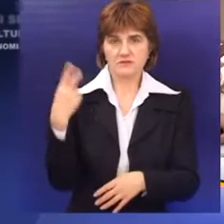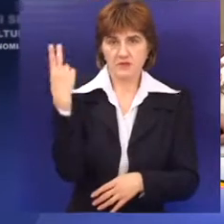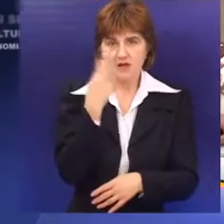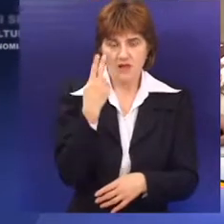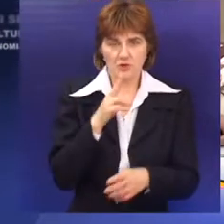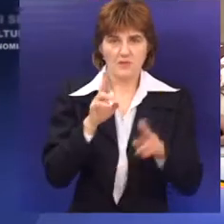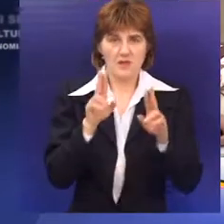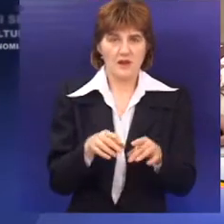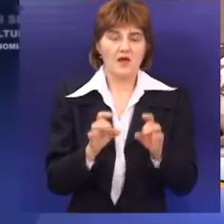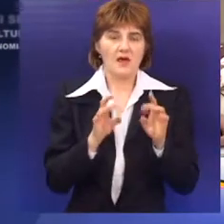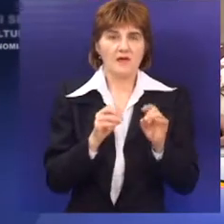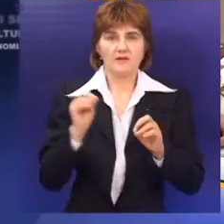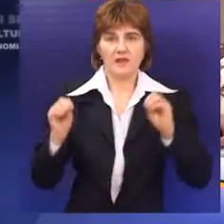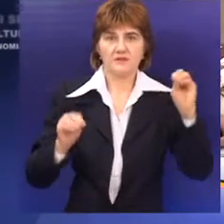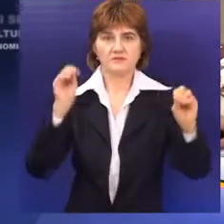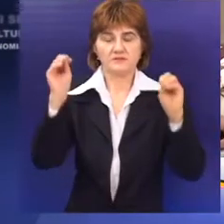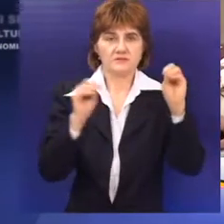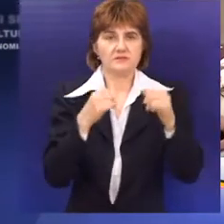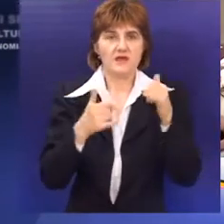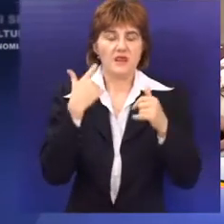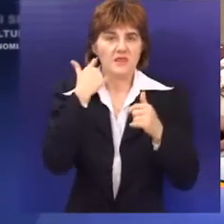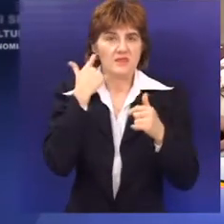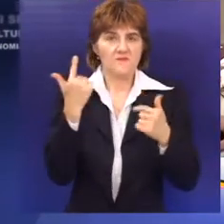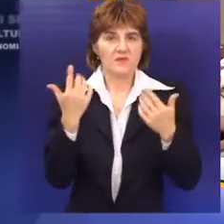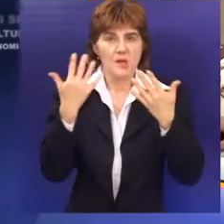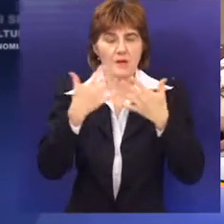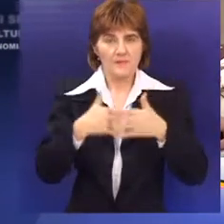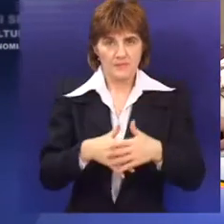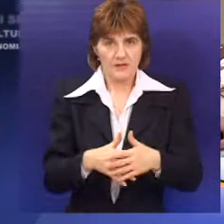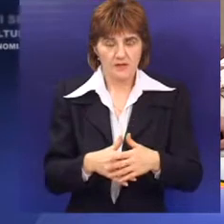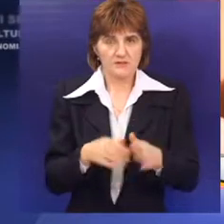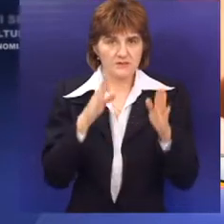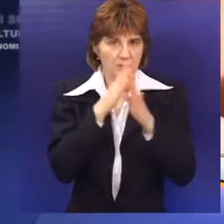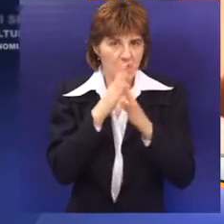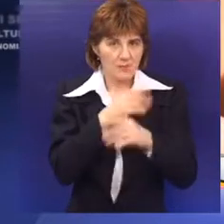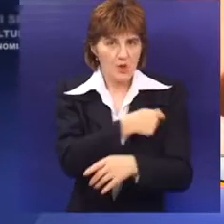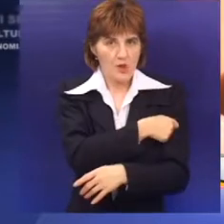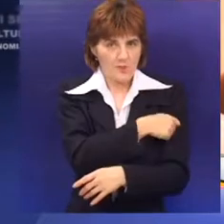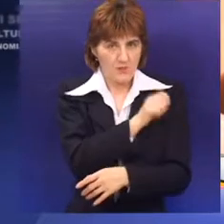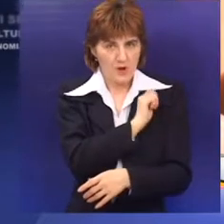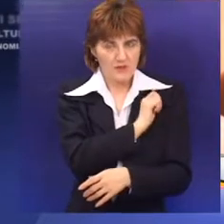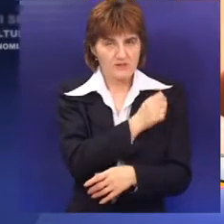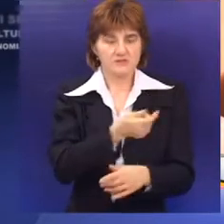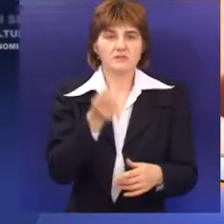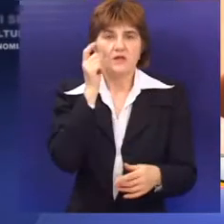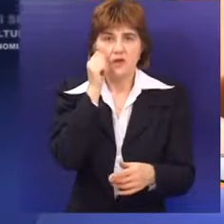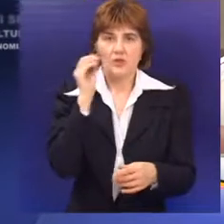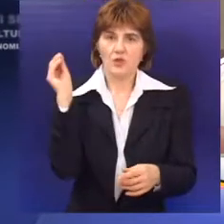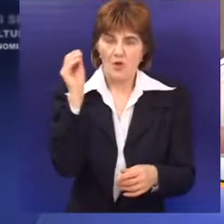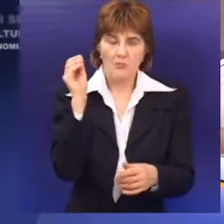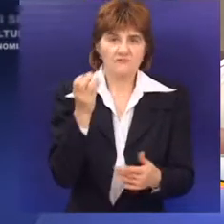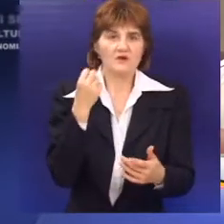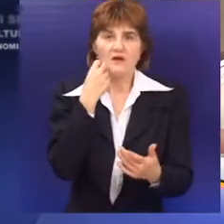prosleđuju ih na nadležne adrese u gradskoj upravi ili javnim preduzećima, odnosno komunalnoj policiji. A građanin biva